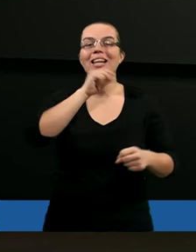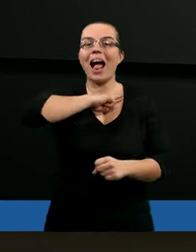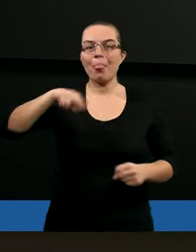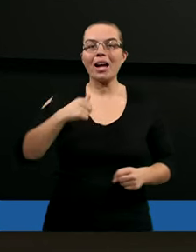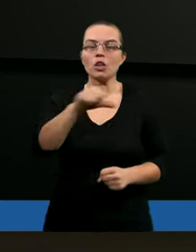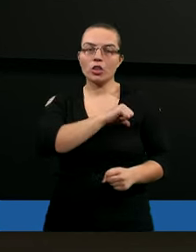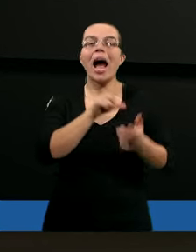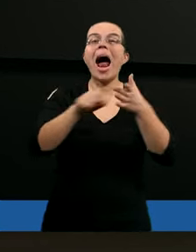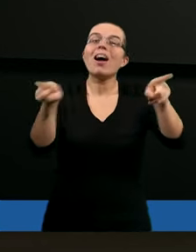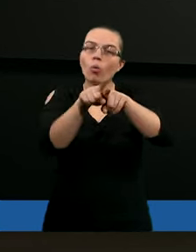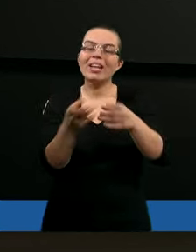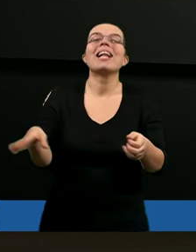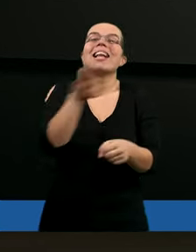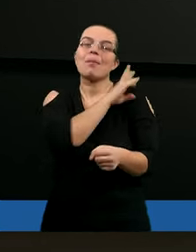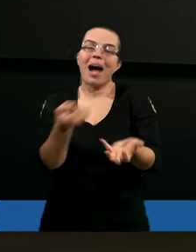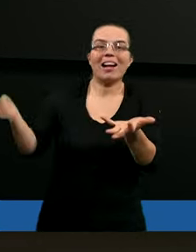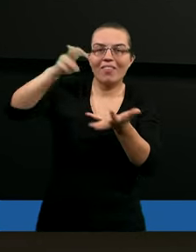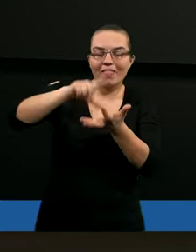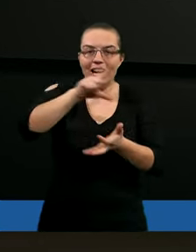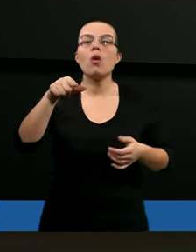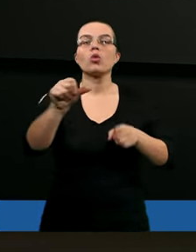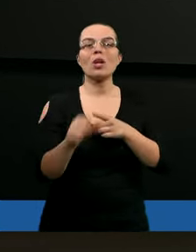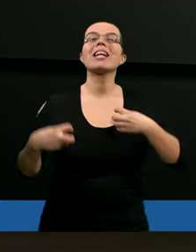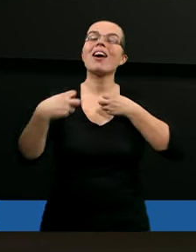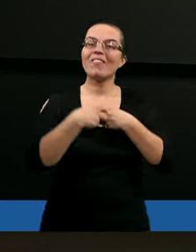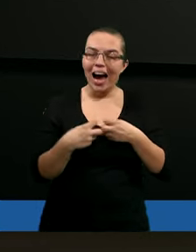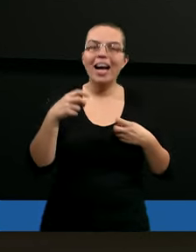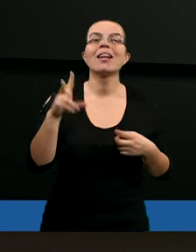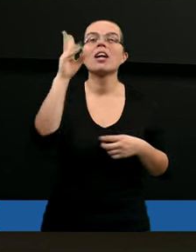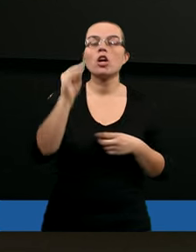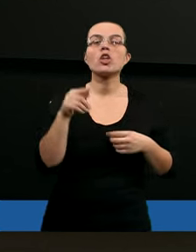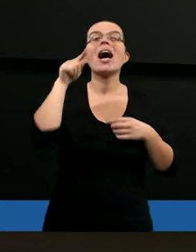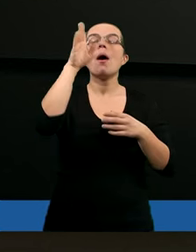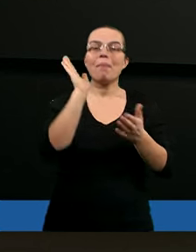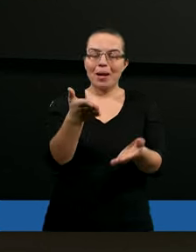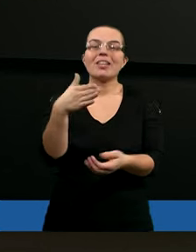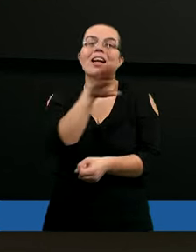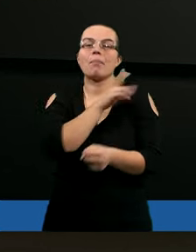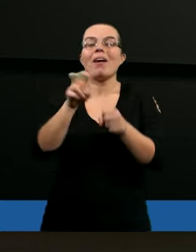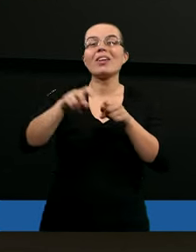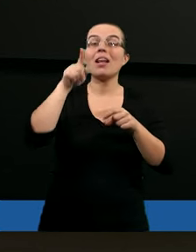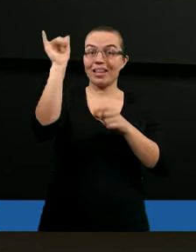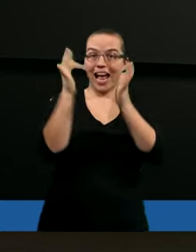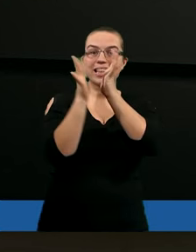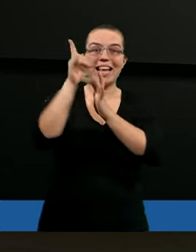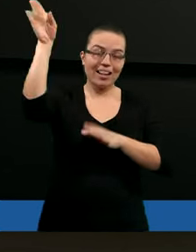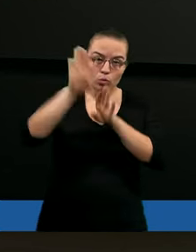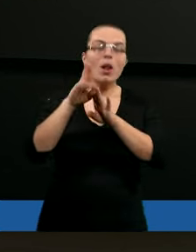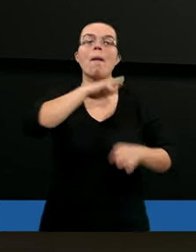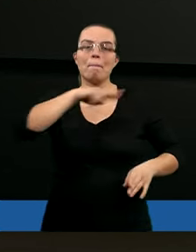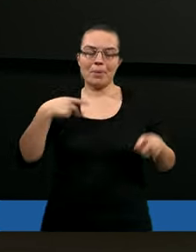grzechy, ale również i zmartwychwstał, jest tą gwarancją, że właśnie tak samo jak on zmartwychwstał, tak samo i my